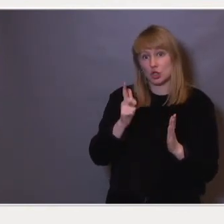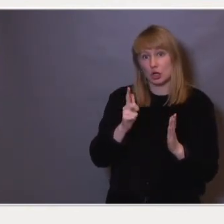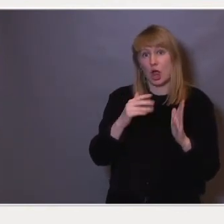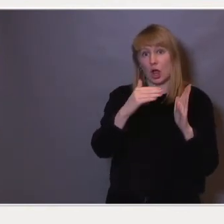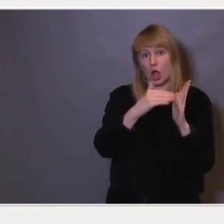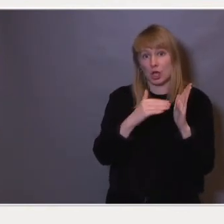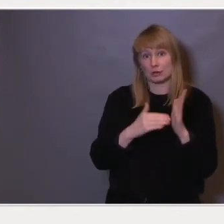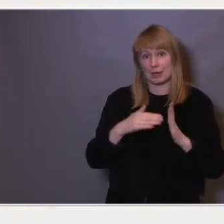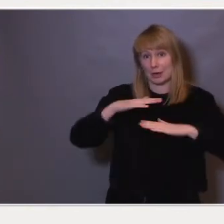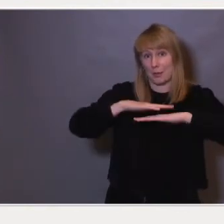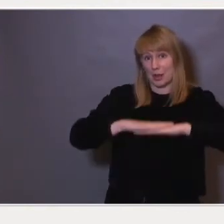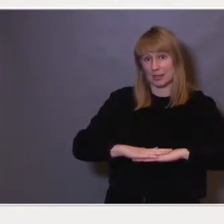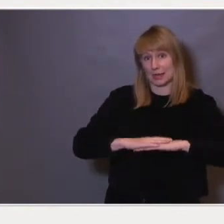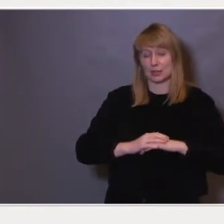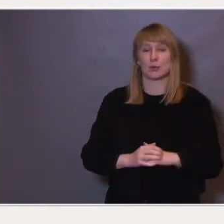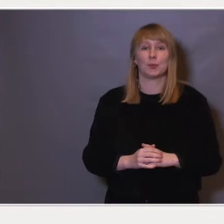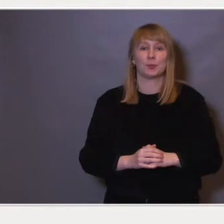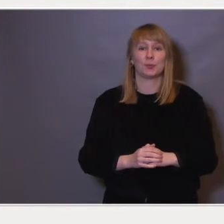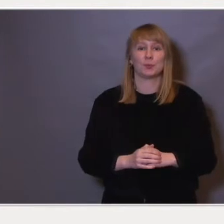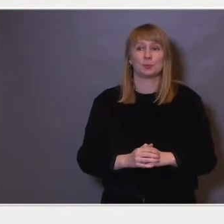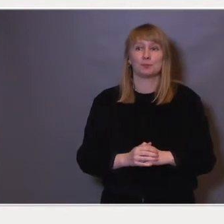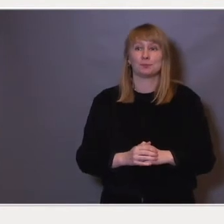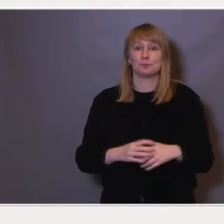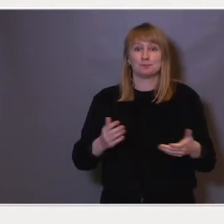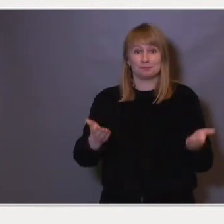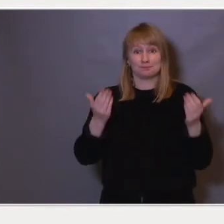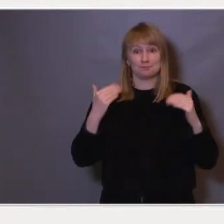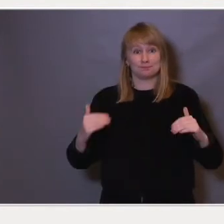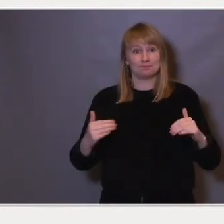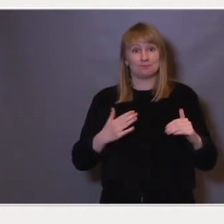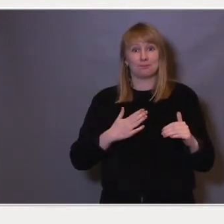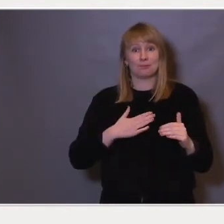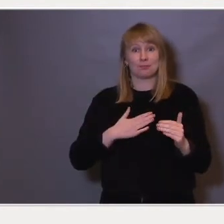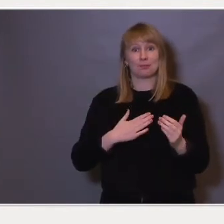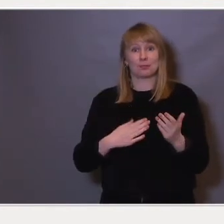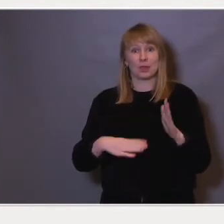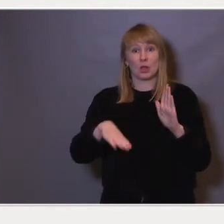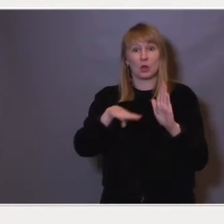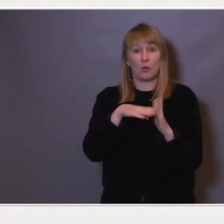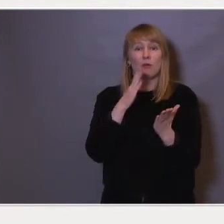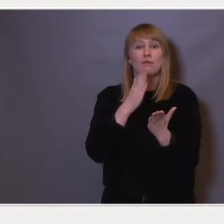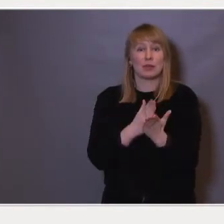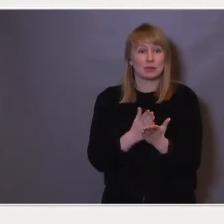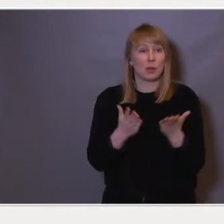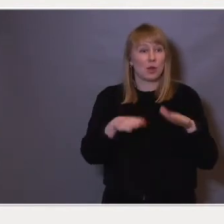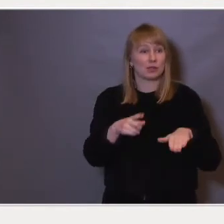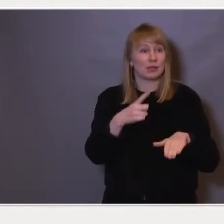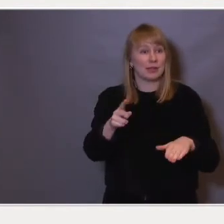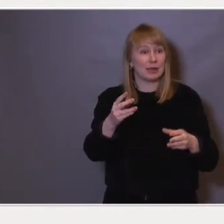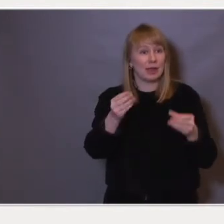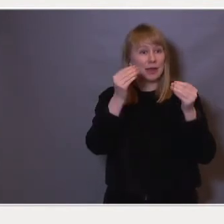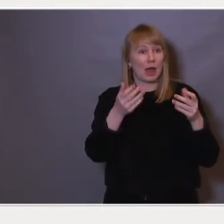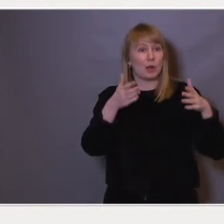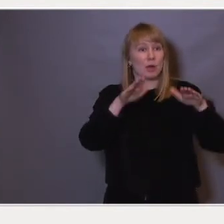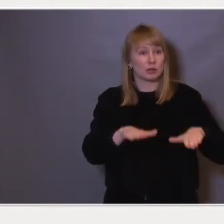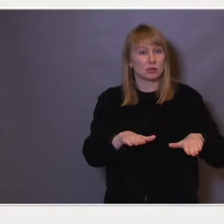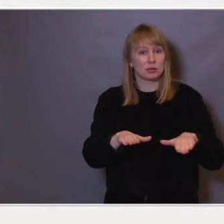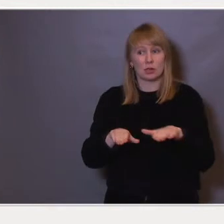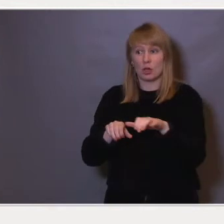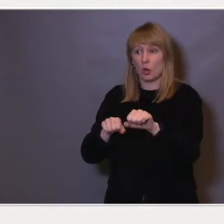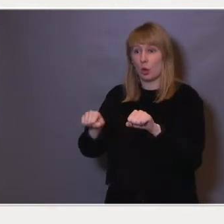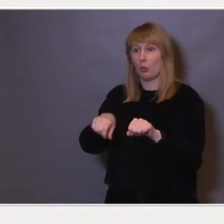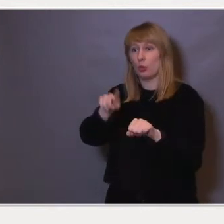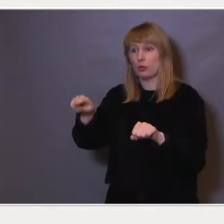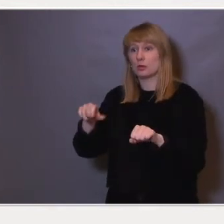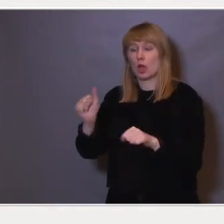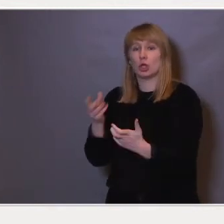karakterbasert. Så har vi foreslått å lovfeste rett til læreplass, og gi fylkeskommunene en plikt til å